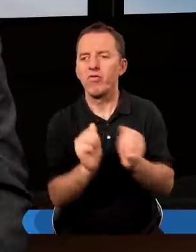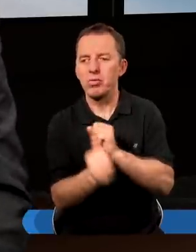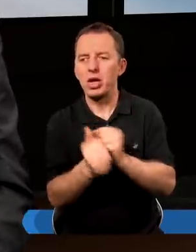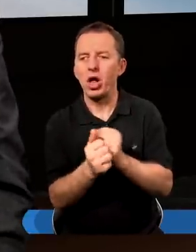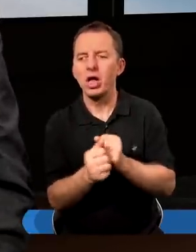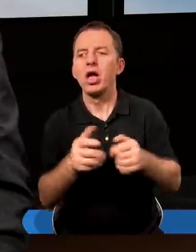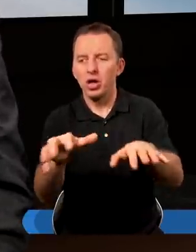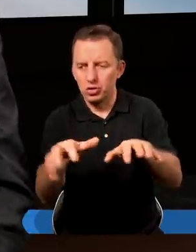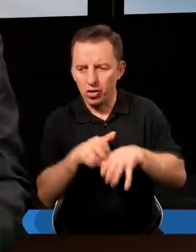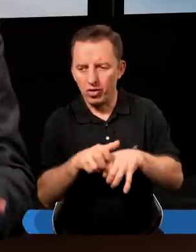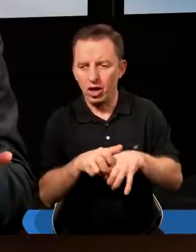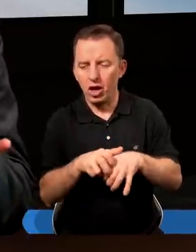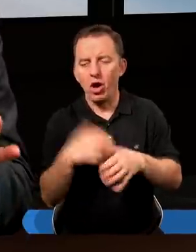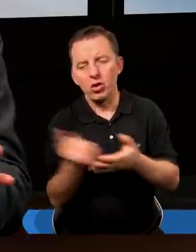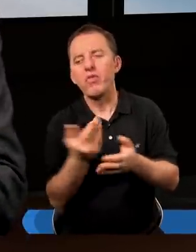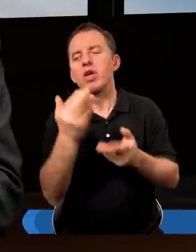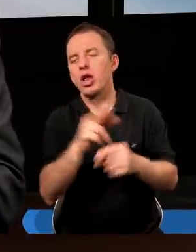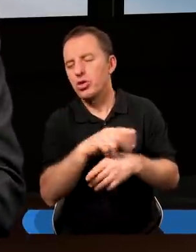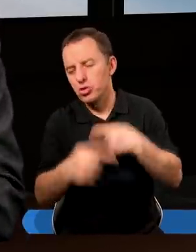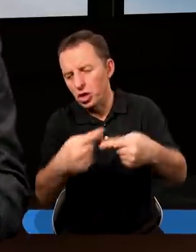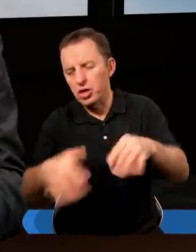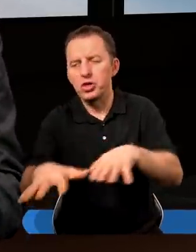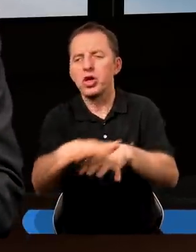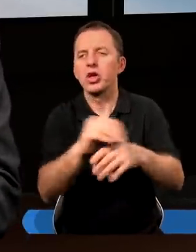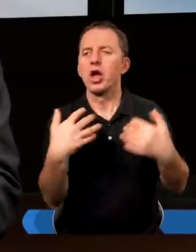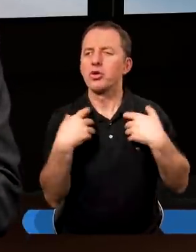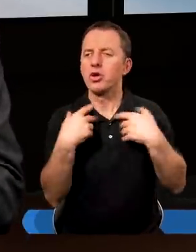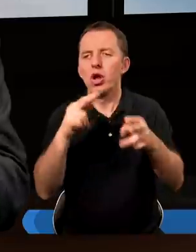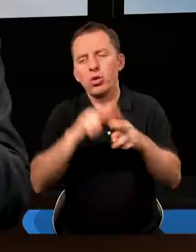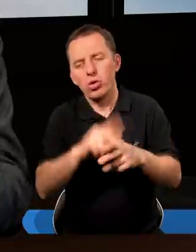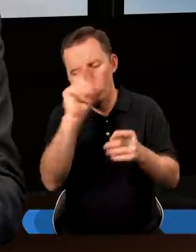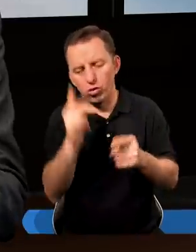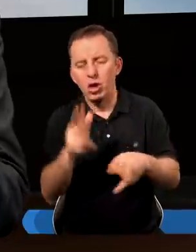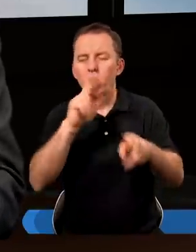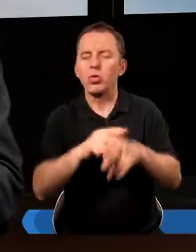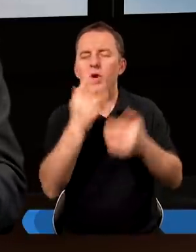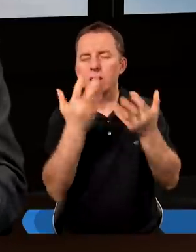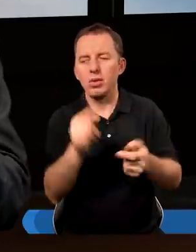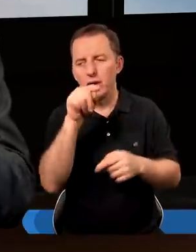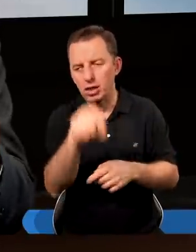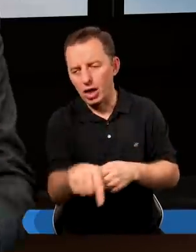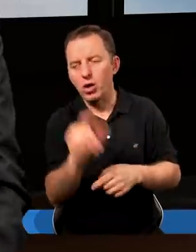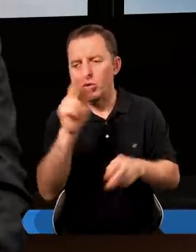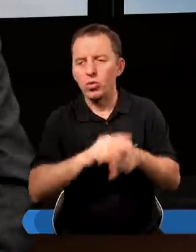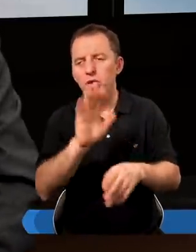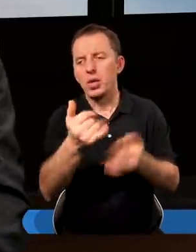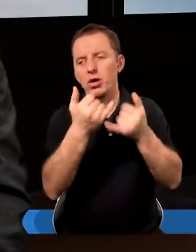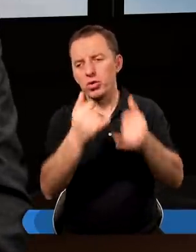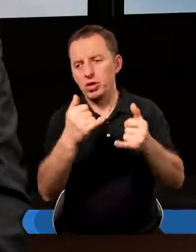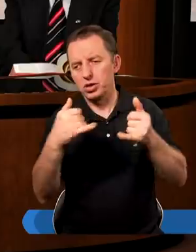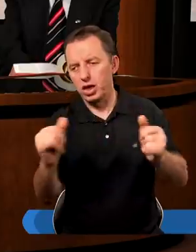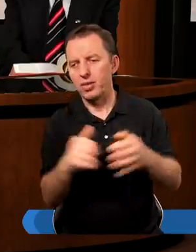wminione, czyli chciwość osiąga się na wiele dziedzin życia, gdzie my porównujemy się do innych ludzi i chcemy tego, co mają inni.